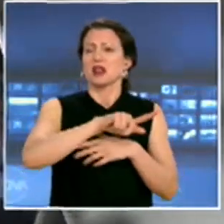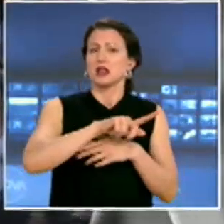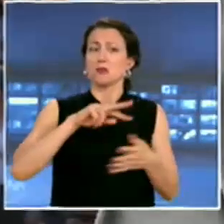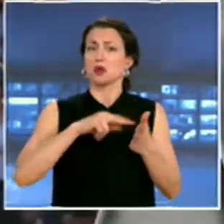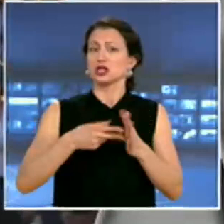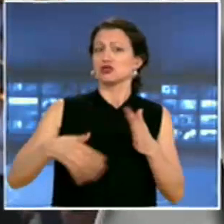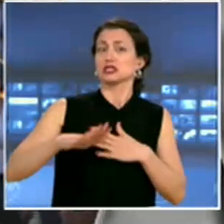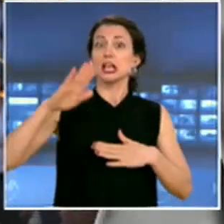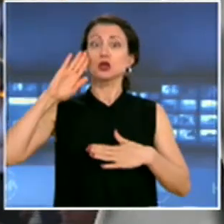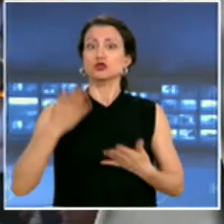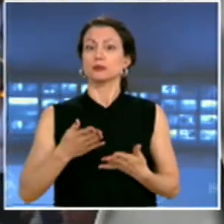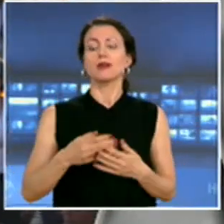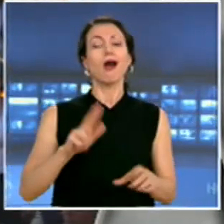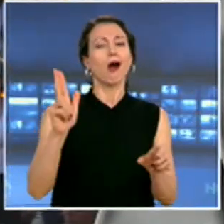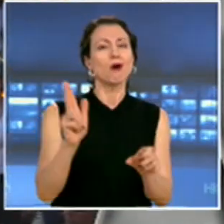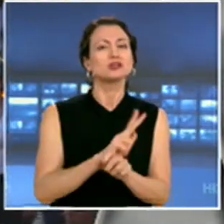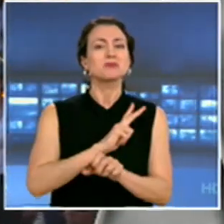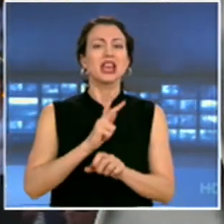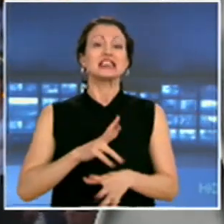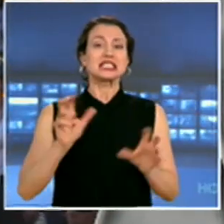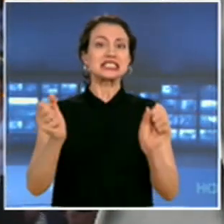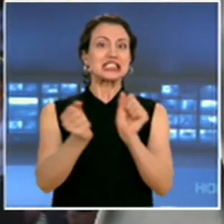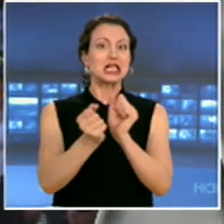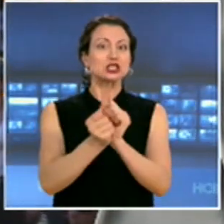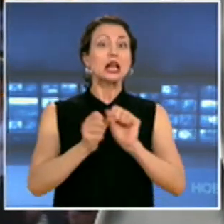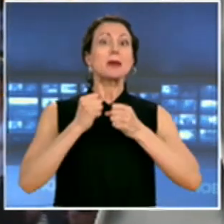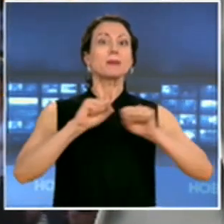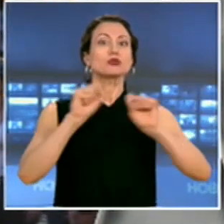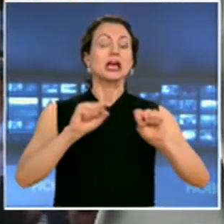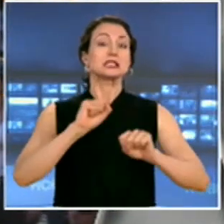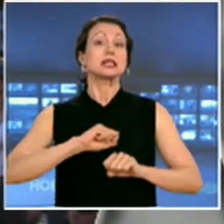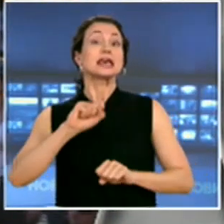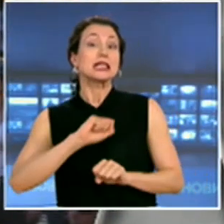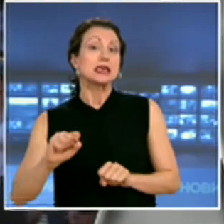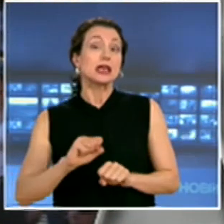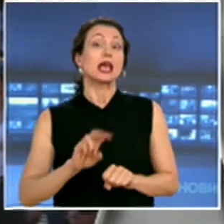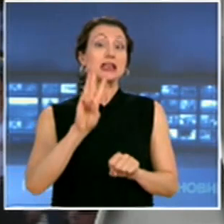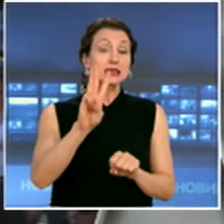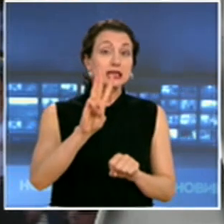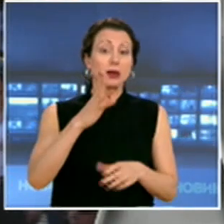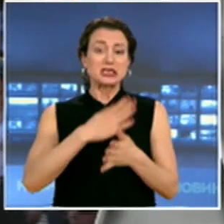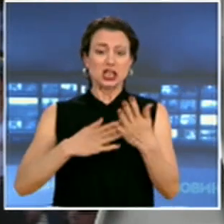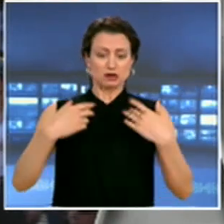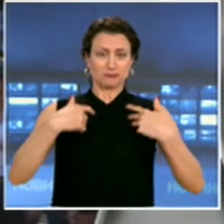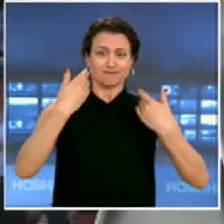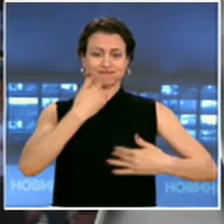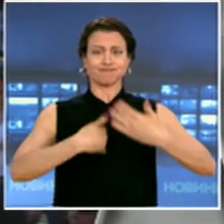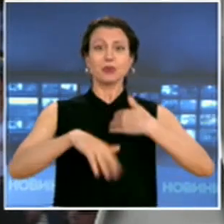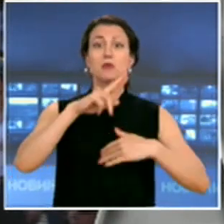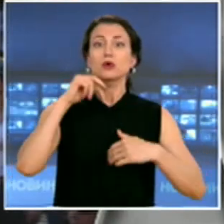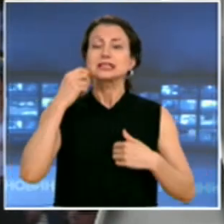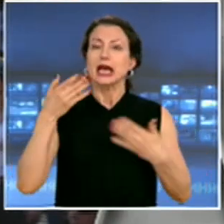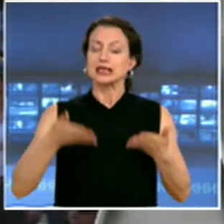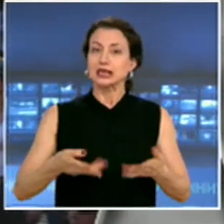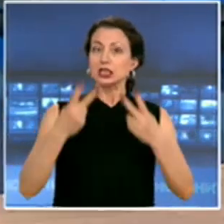протестиращи и 3-ма сериозно пострадали полицаи. Протестите в столицата продължават и тази вечер. Горещият събутен ден сега с